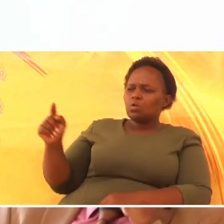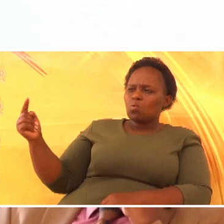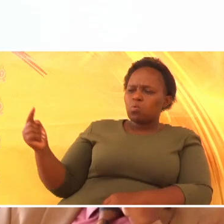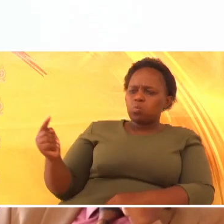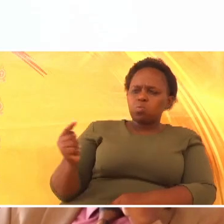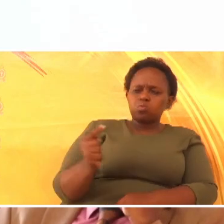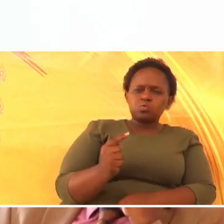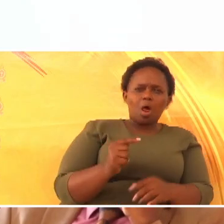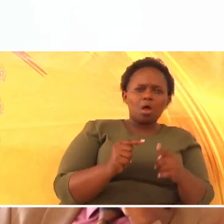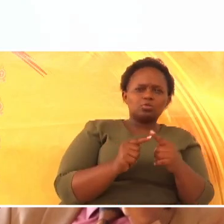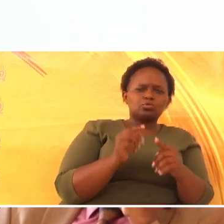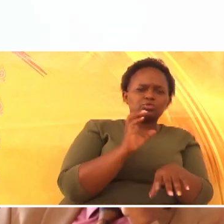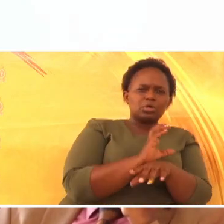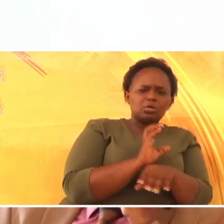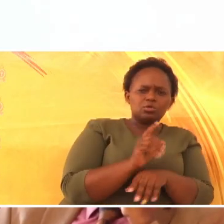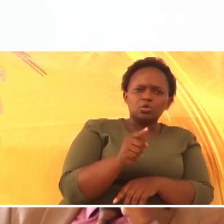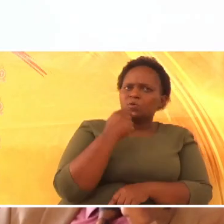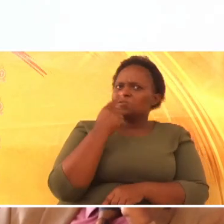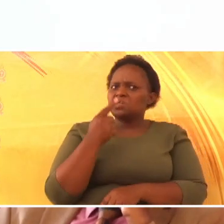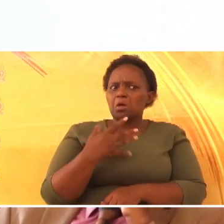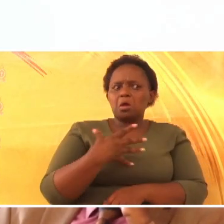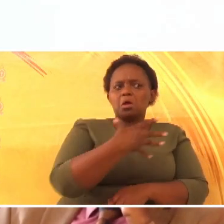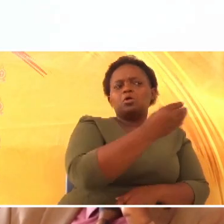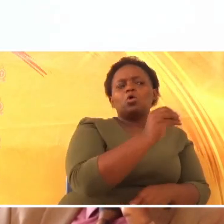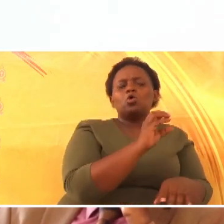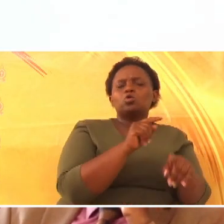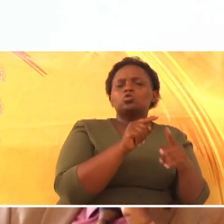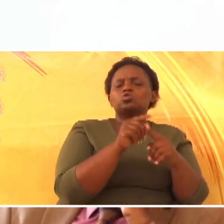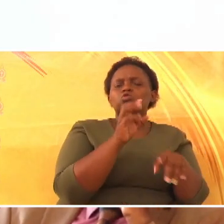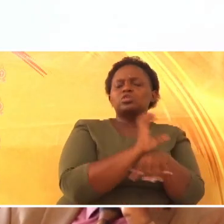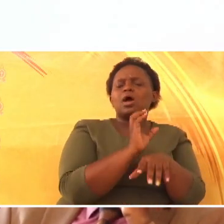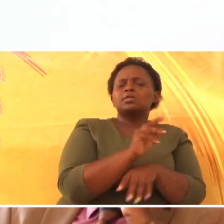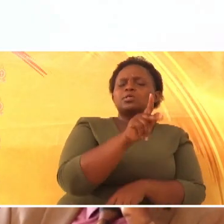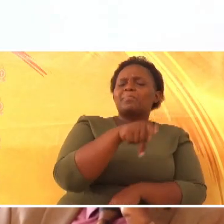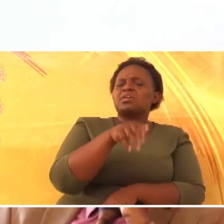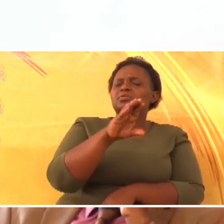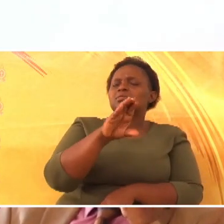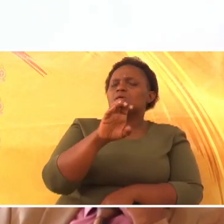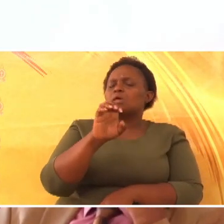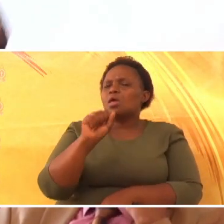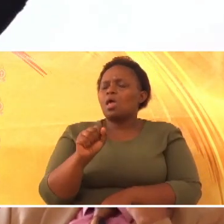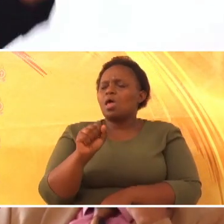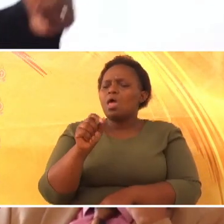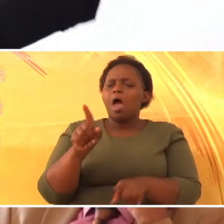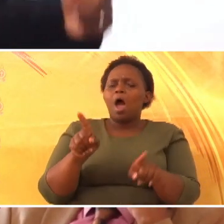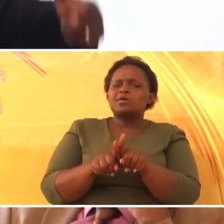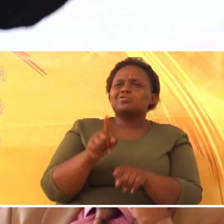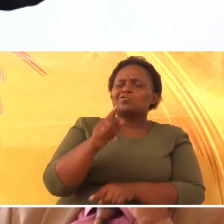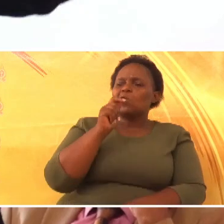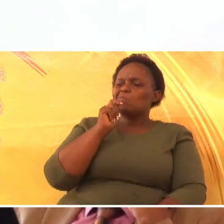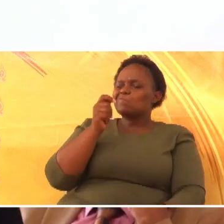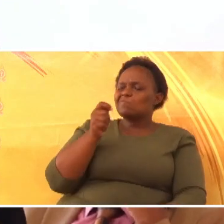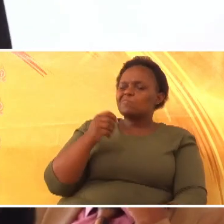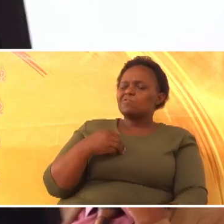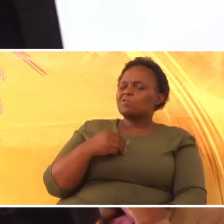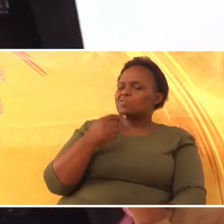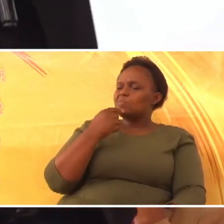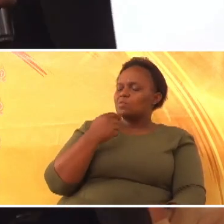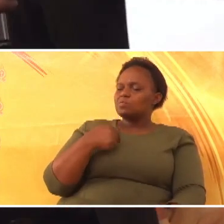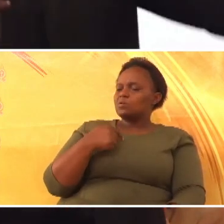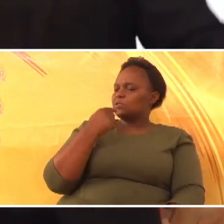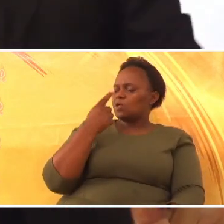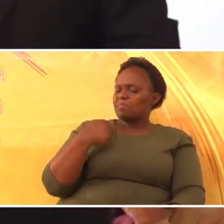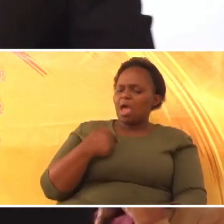ukisema unakuenda katika kanisa lapisi, unapo toa ushuhuda, ukisema mimi ni